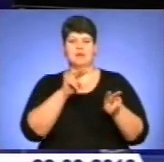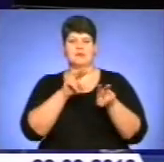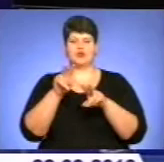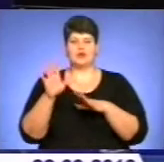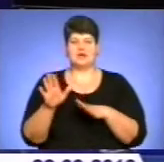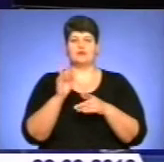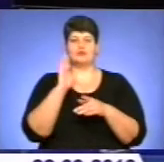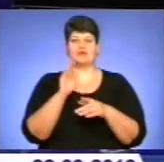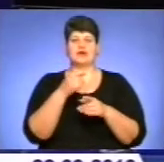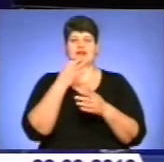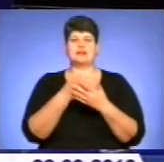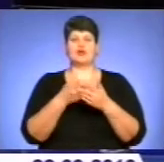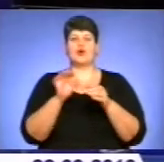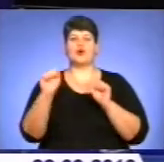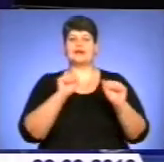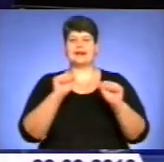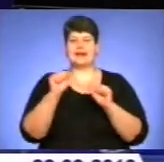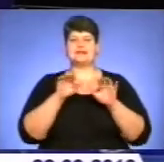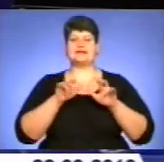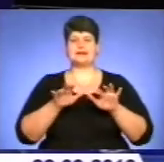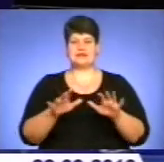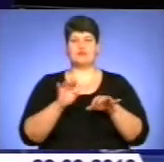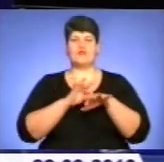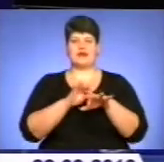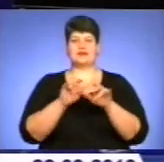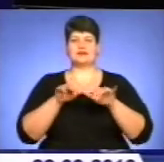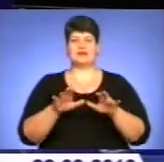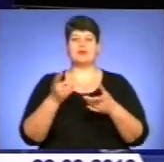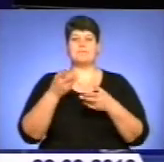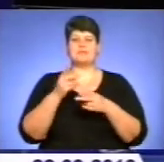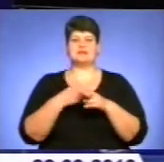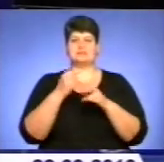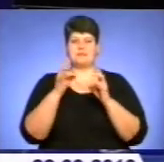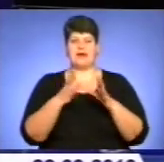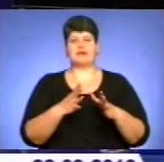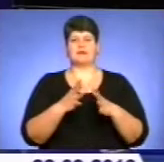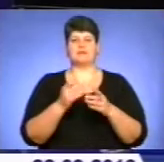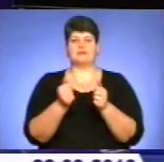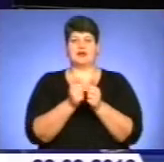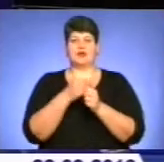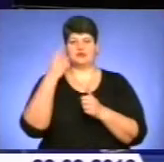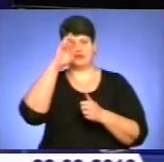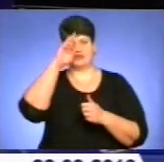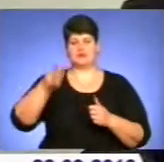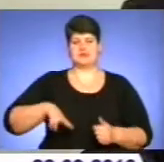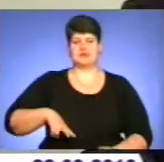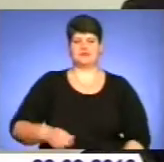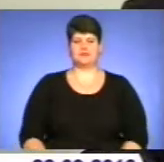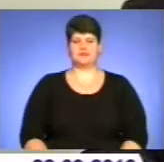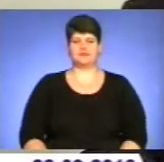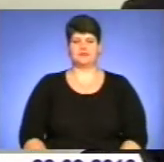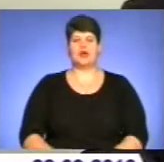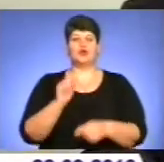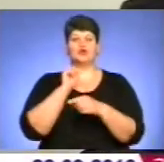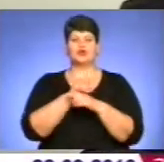оперативного штабу координації дій з проведення заходів безпеки під час негоди при облдержадміністрації. Доручено